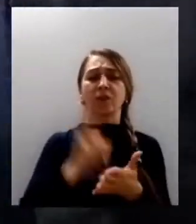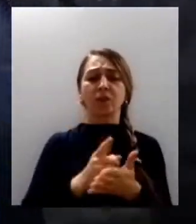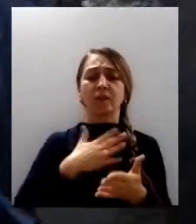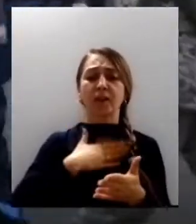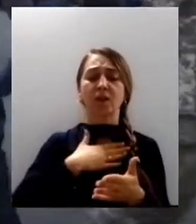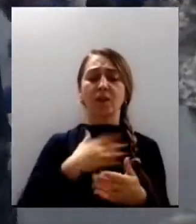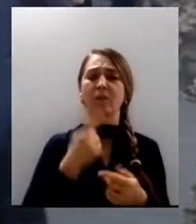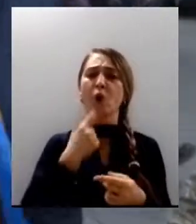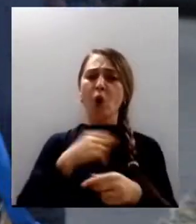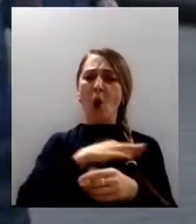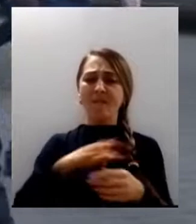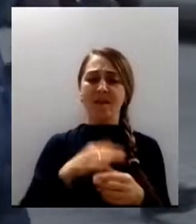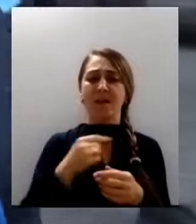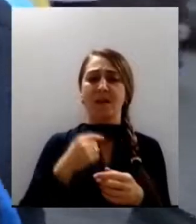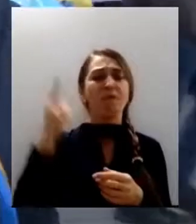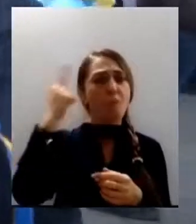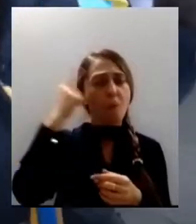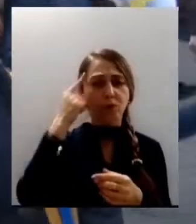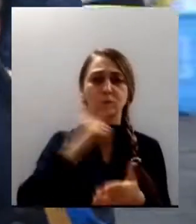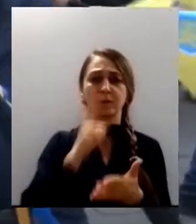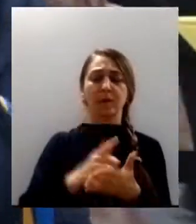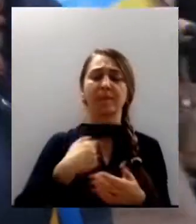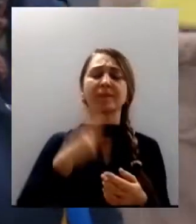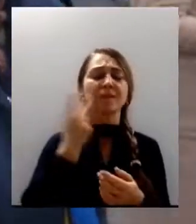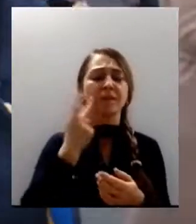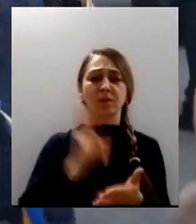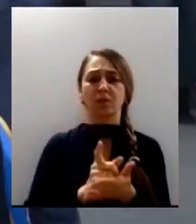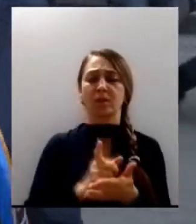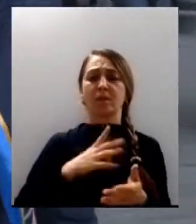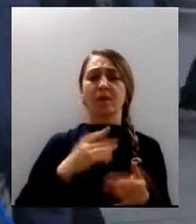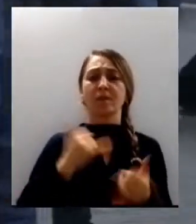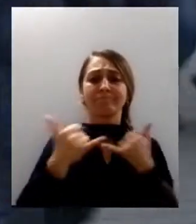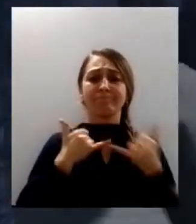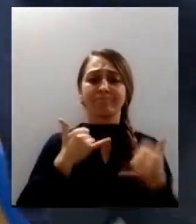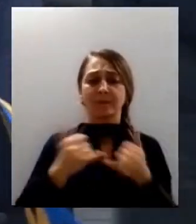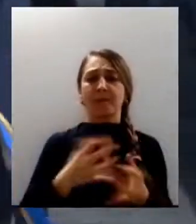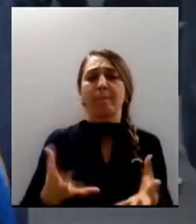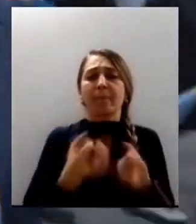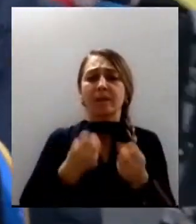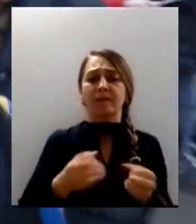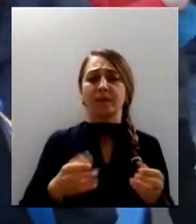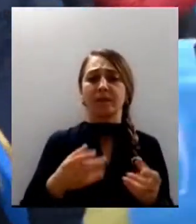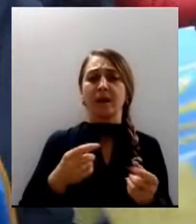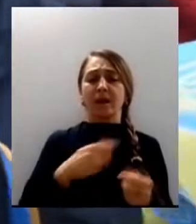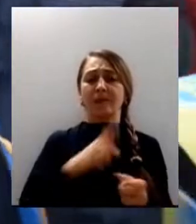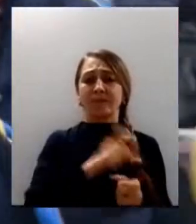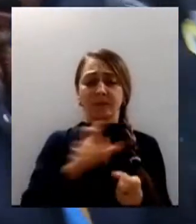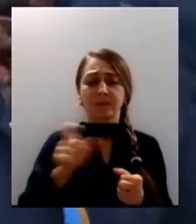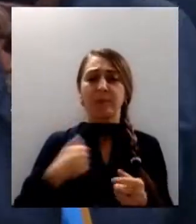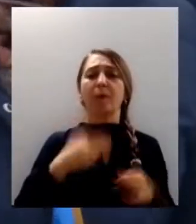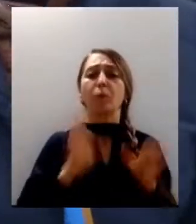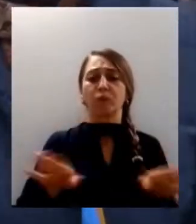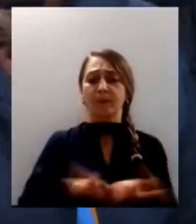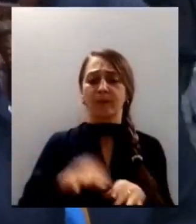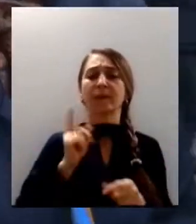бути завжди солідарними один з одним і підтримувати. Тільки тоді ми будемо сильними, а ми будемо такими, тому що ми маємо